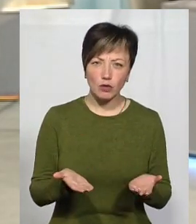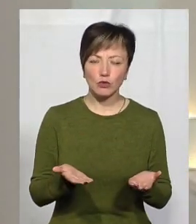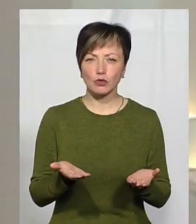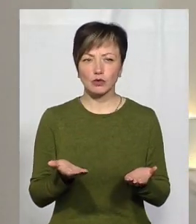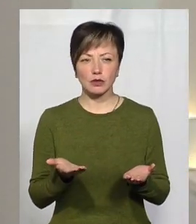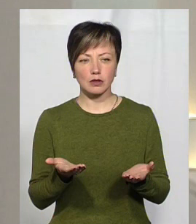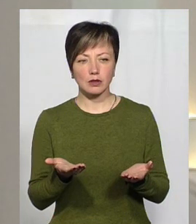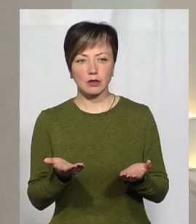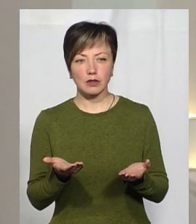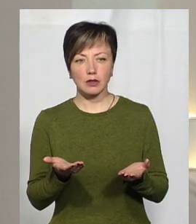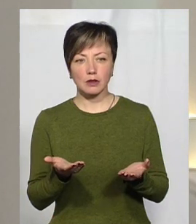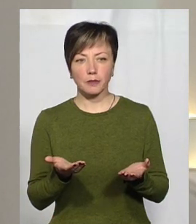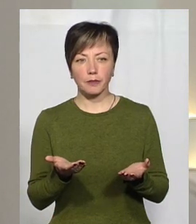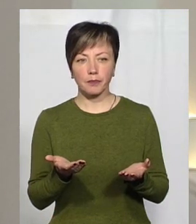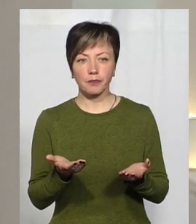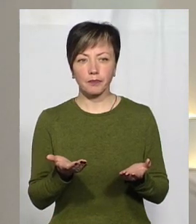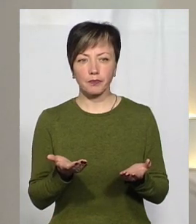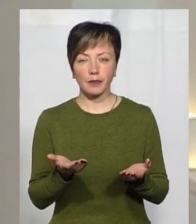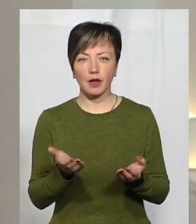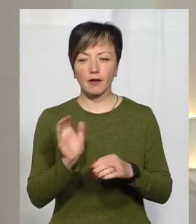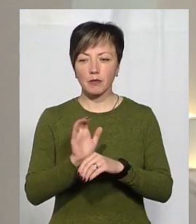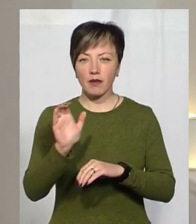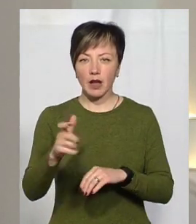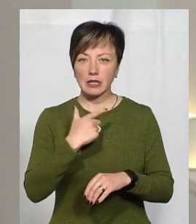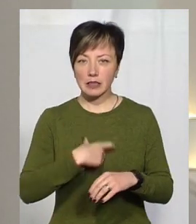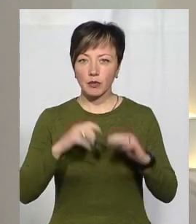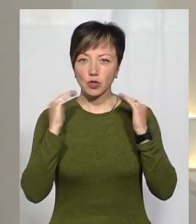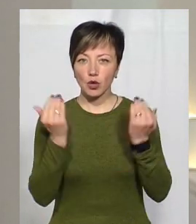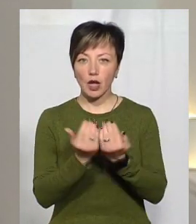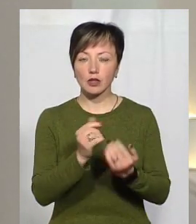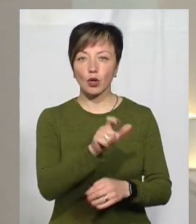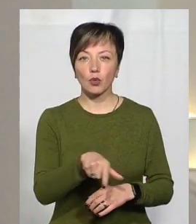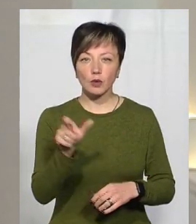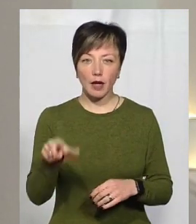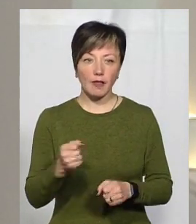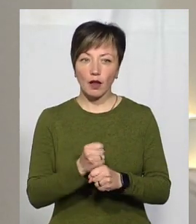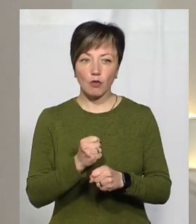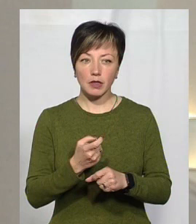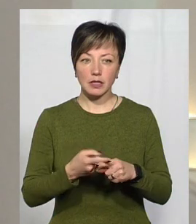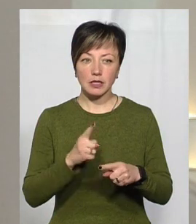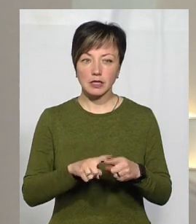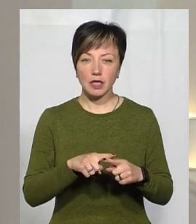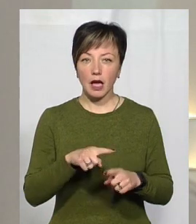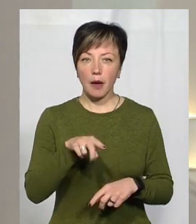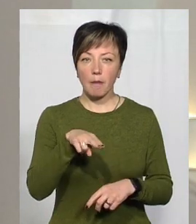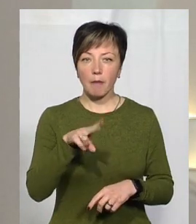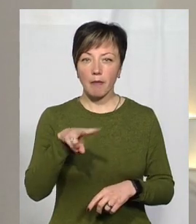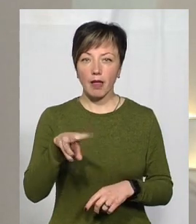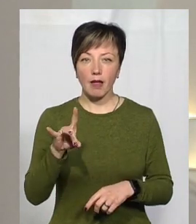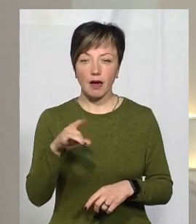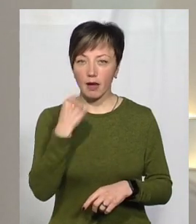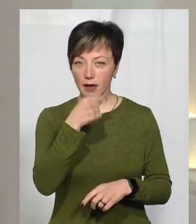рекомендується відправляти на самоізоляцію на 14 днів людей і не робити ці ПЛР-тести,